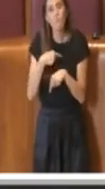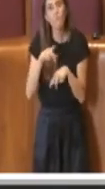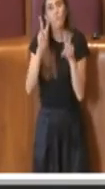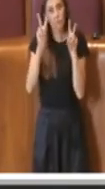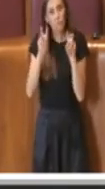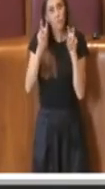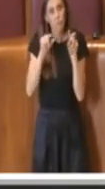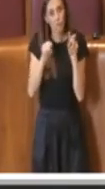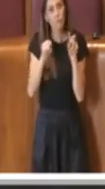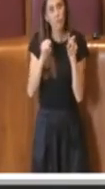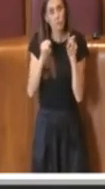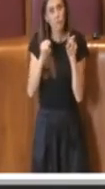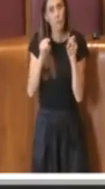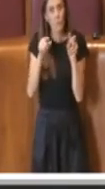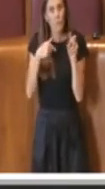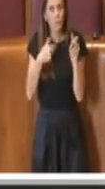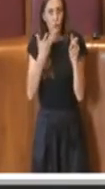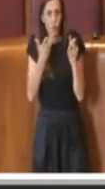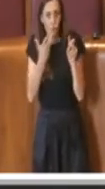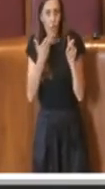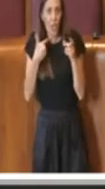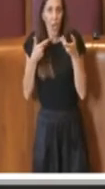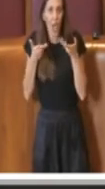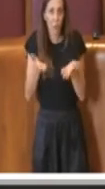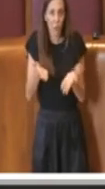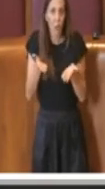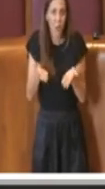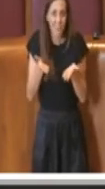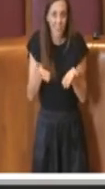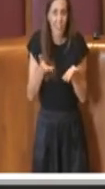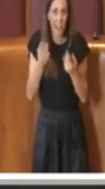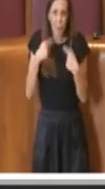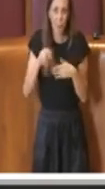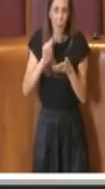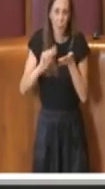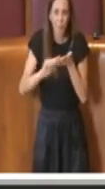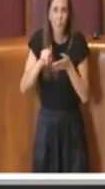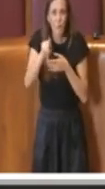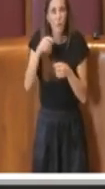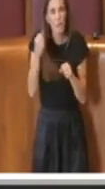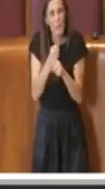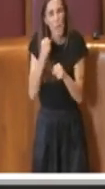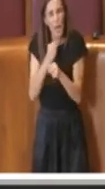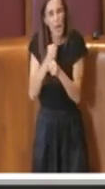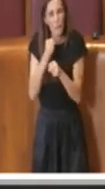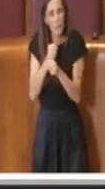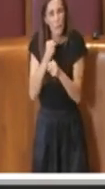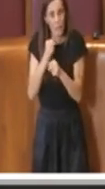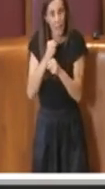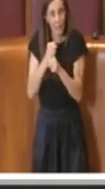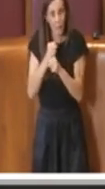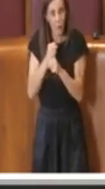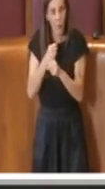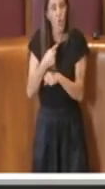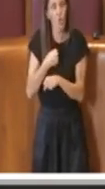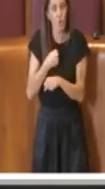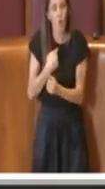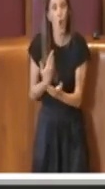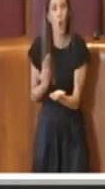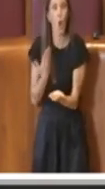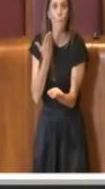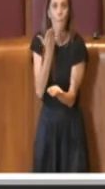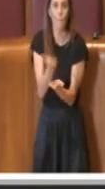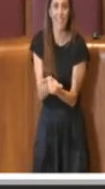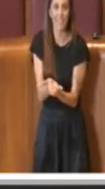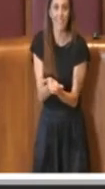è di attualità ed è importantissimo e anche gli uffici stanno lavorando, proprio per questo io ho presentato un